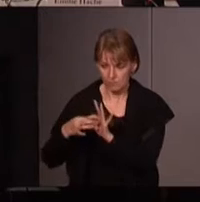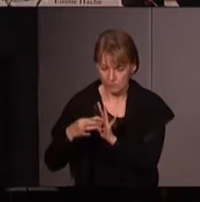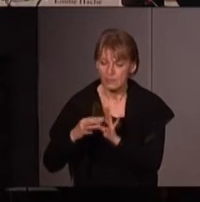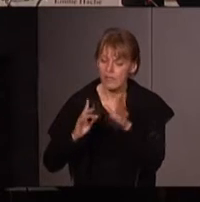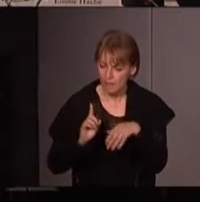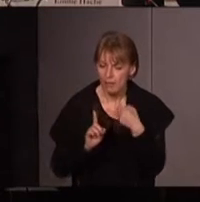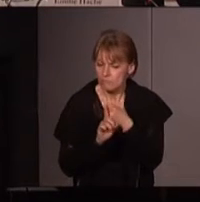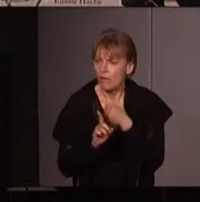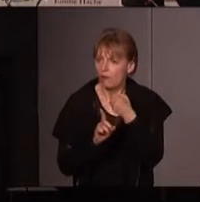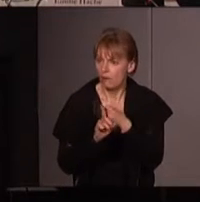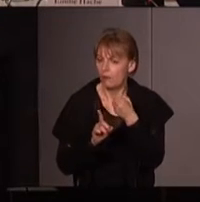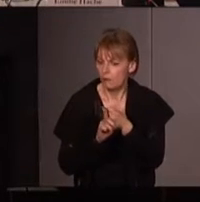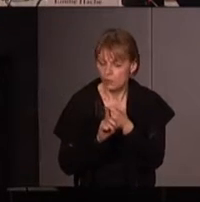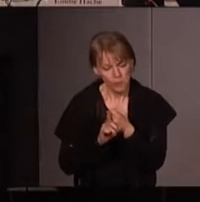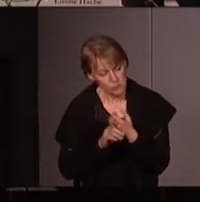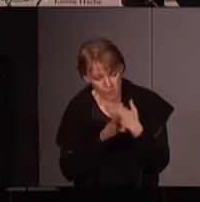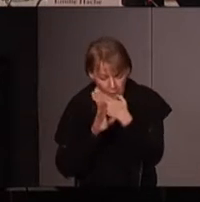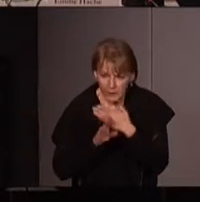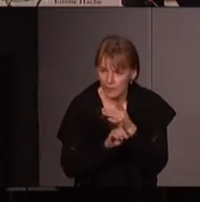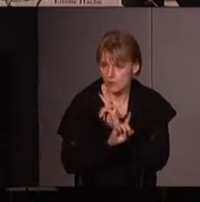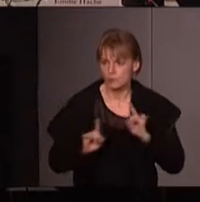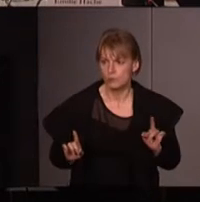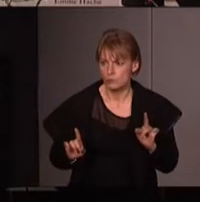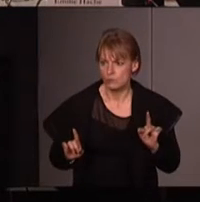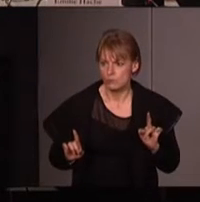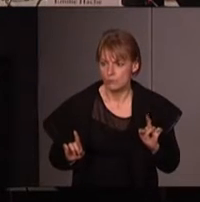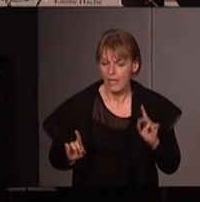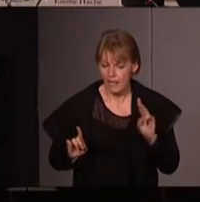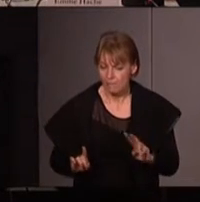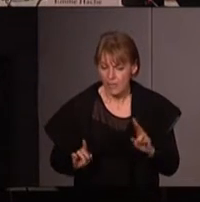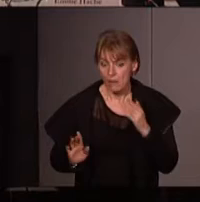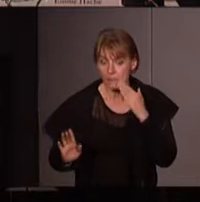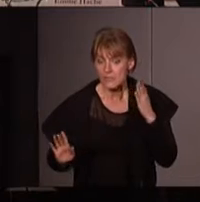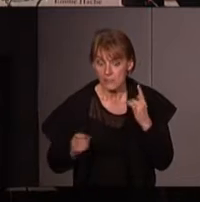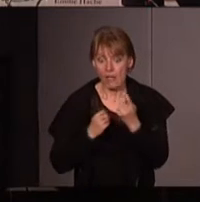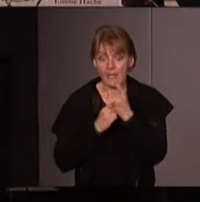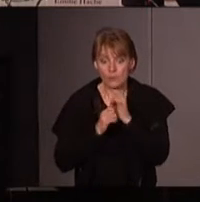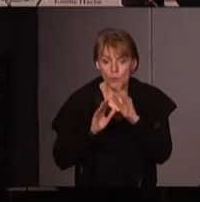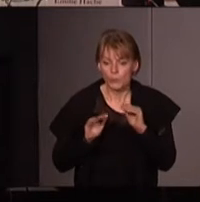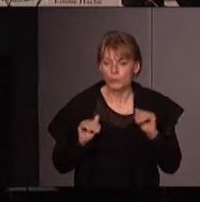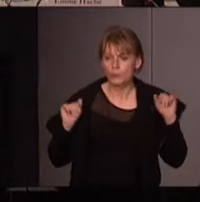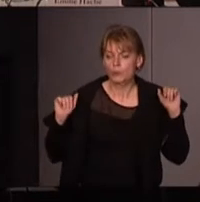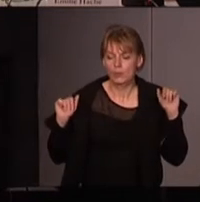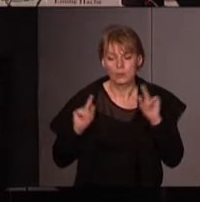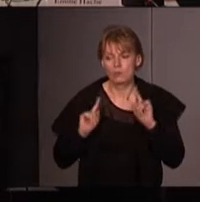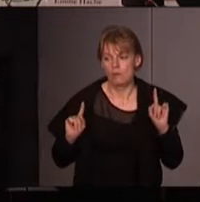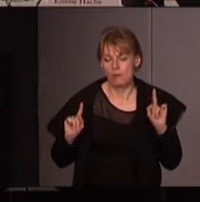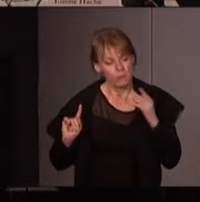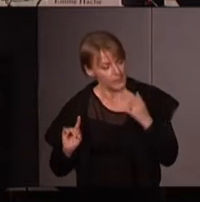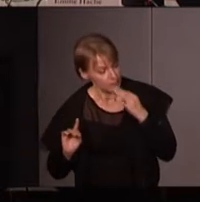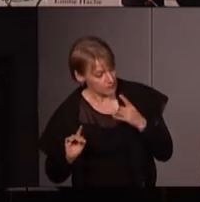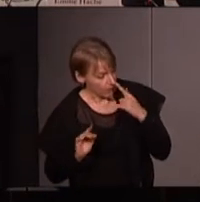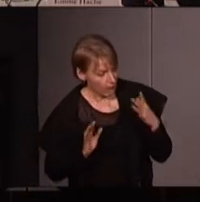on se on se cache plus derrière on ne pas se réfracter dès qu'on nous accuse de rapprochement